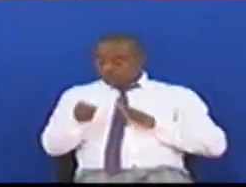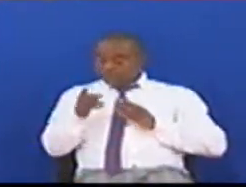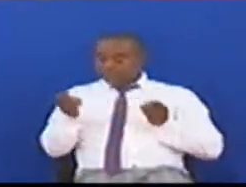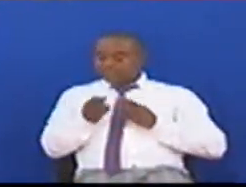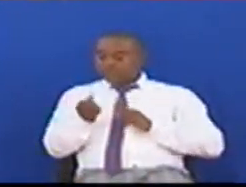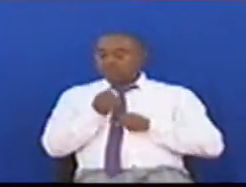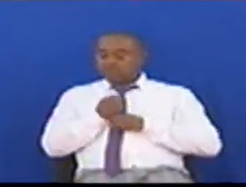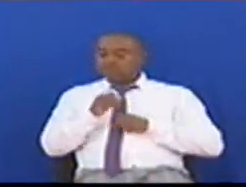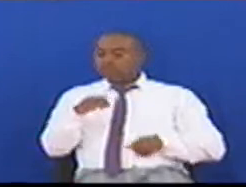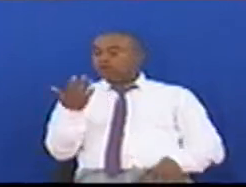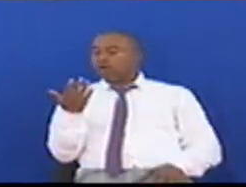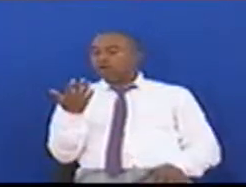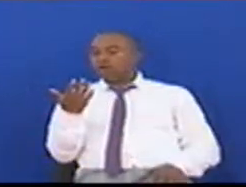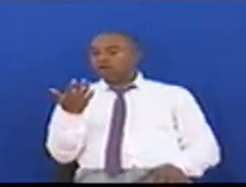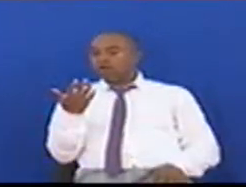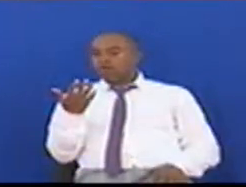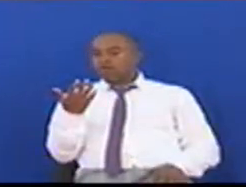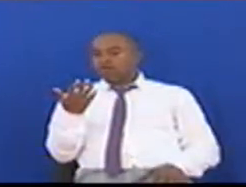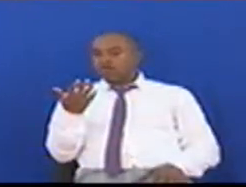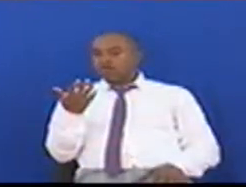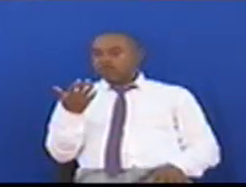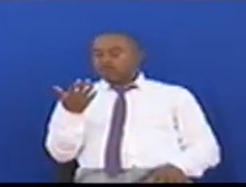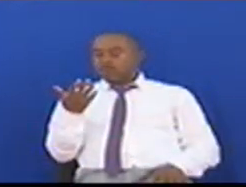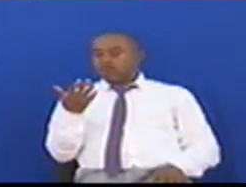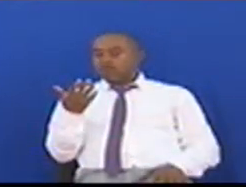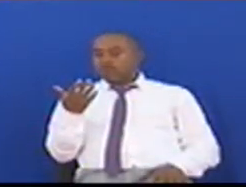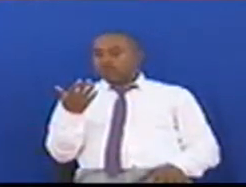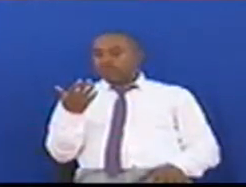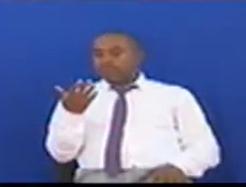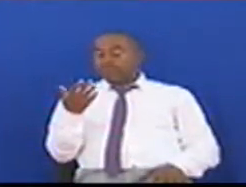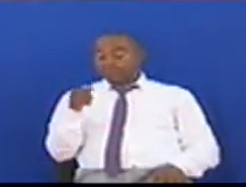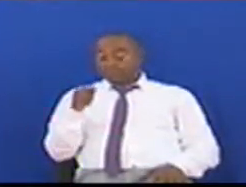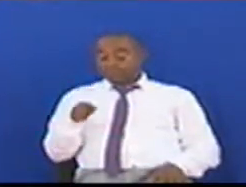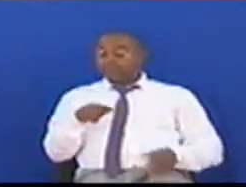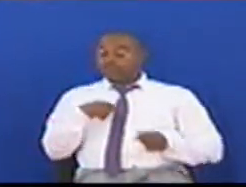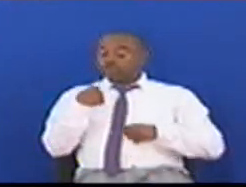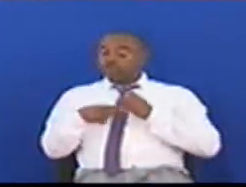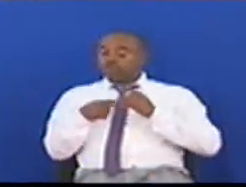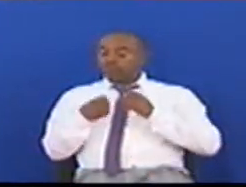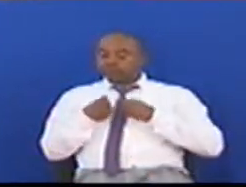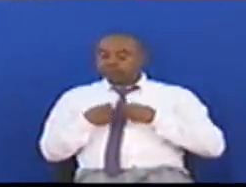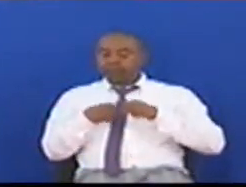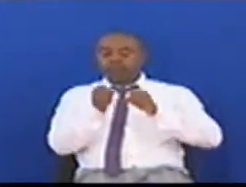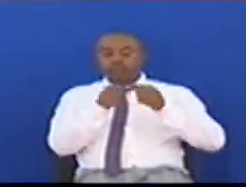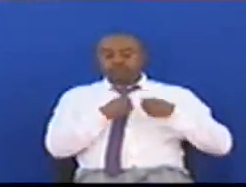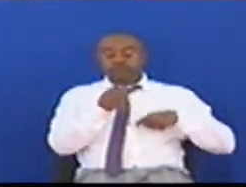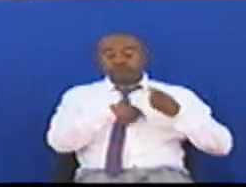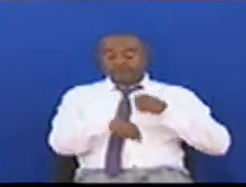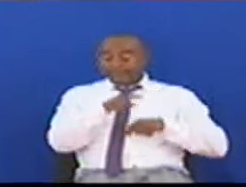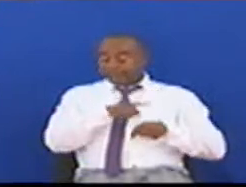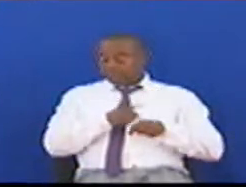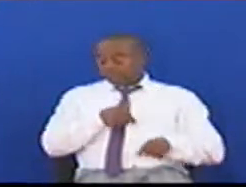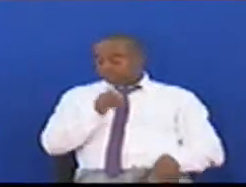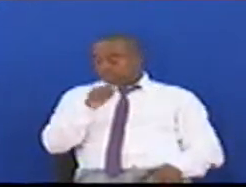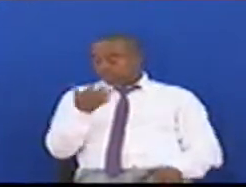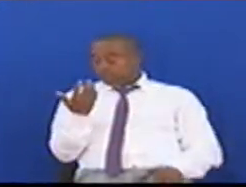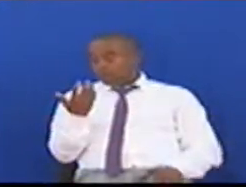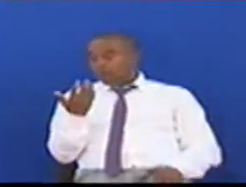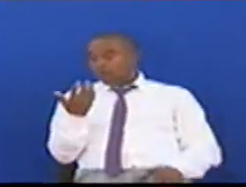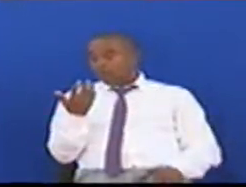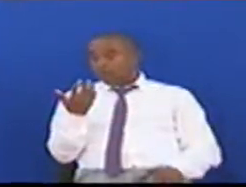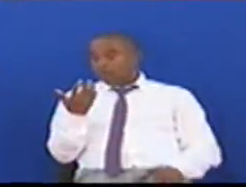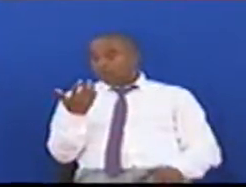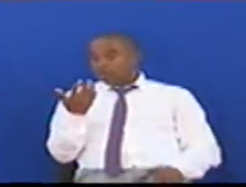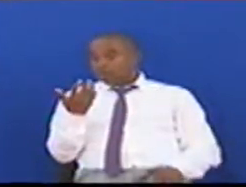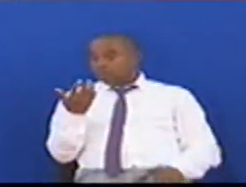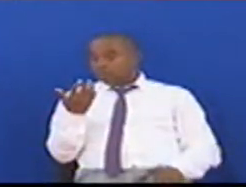Ambayo Imeendelea Kutekelezua Katika Kipindi Hiki Chaserekali Yatano Chinya Mwishimewa Raisi